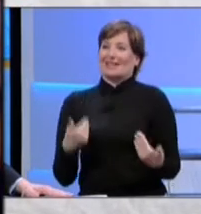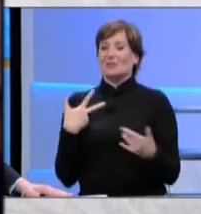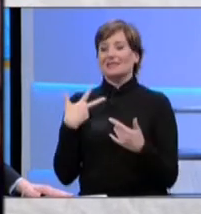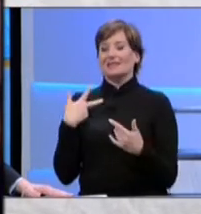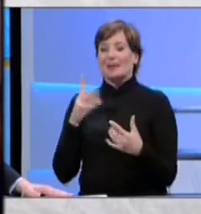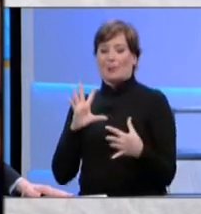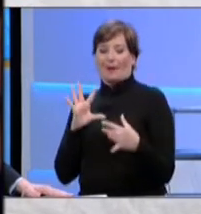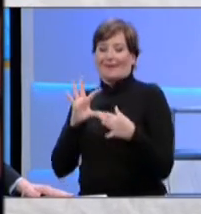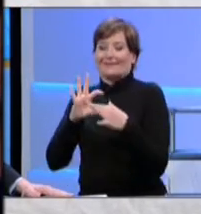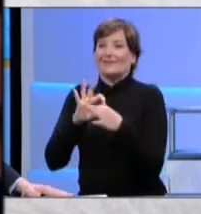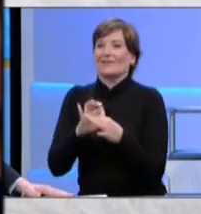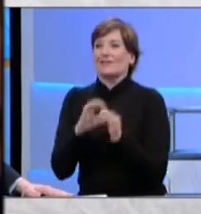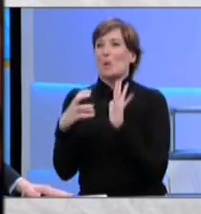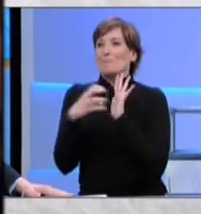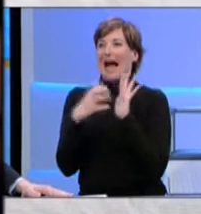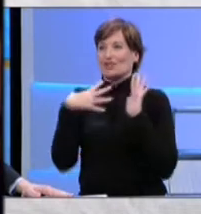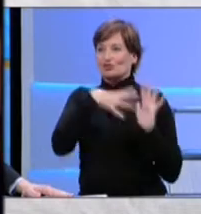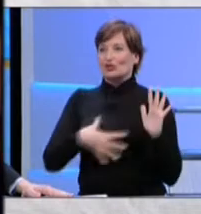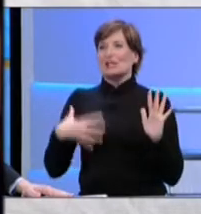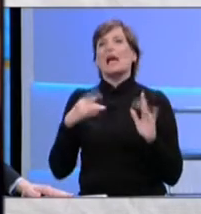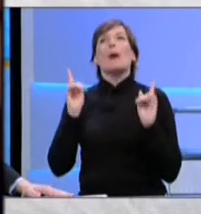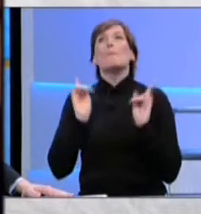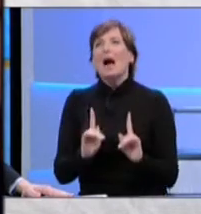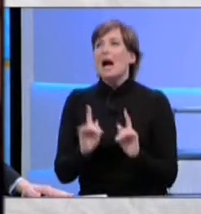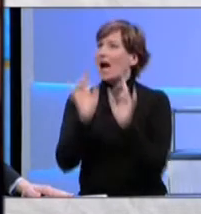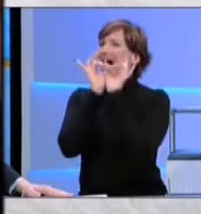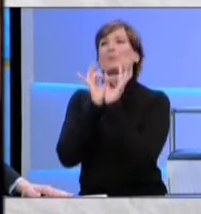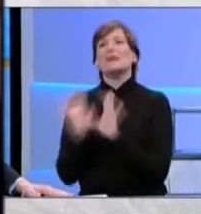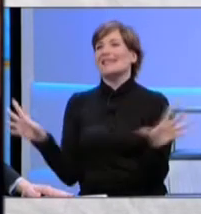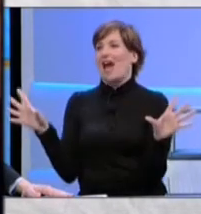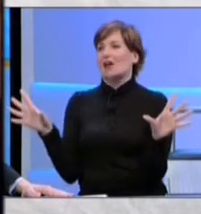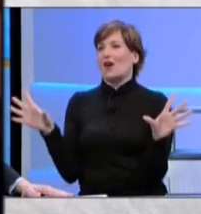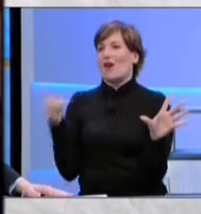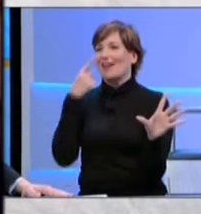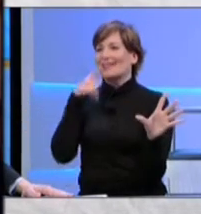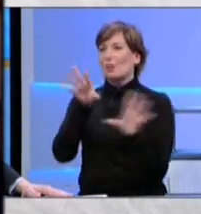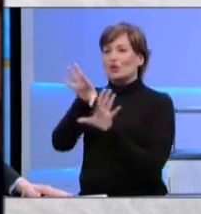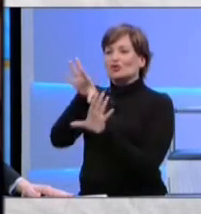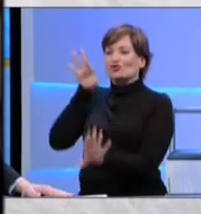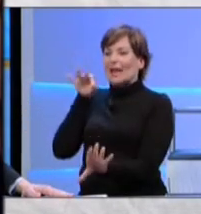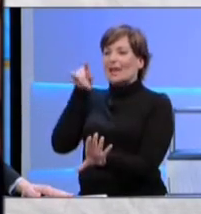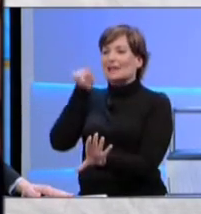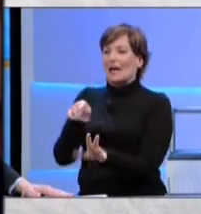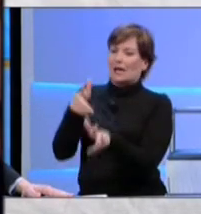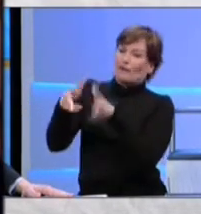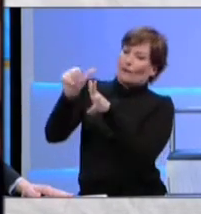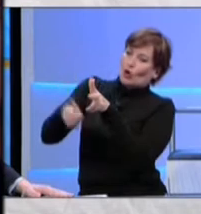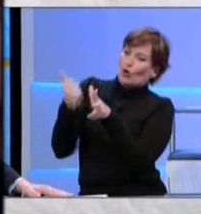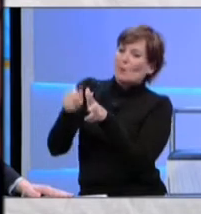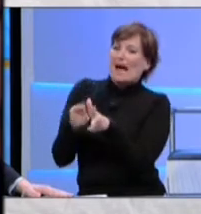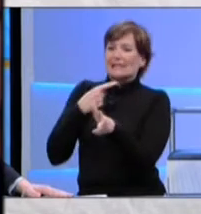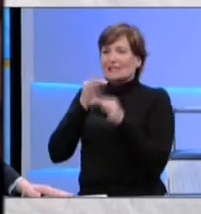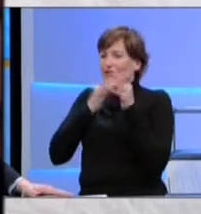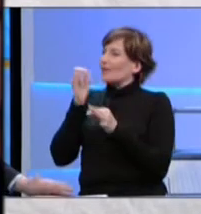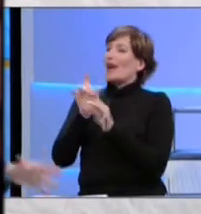iconica, ma è completamente arbitraria il tipo di relazione che ciascuna lingua ha scelto.